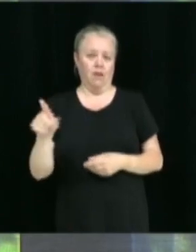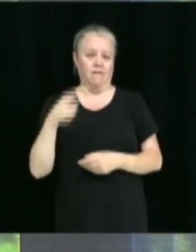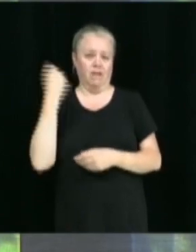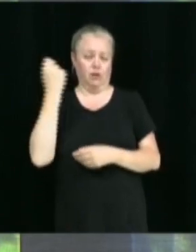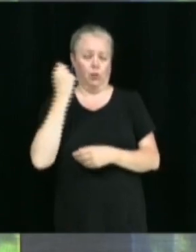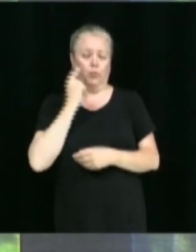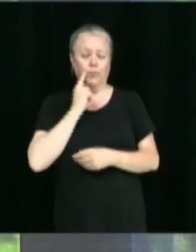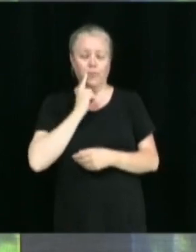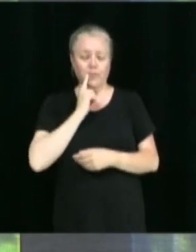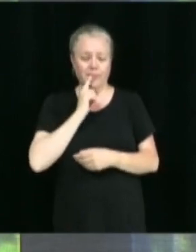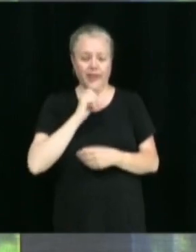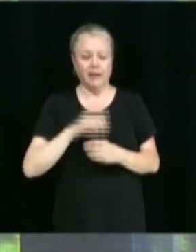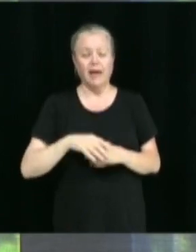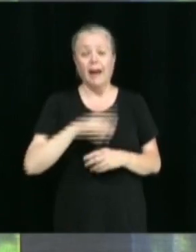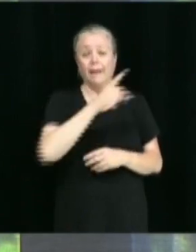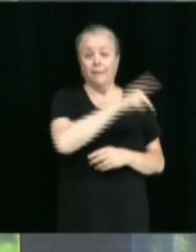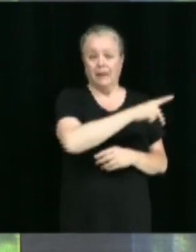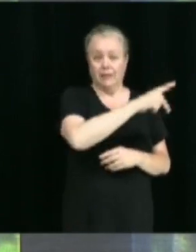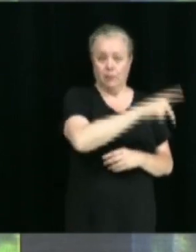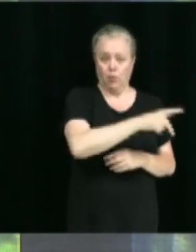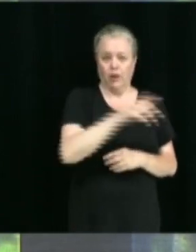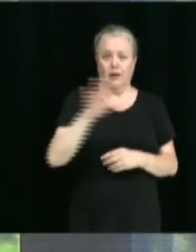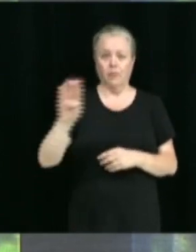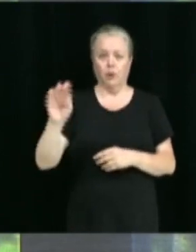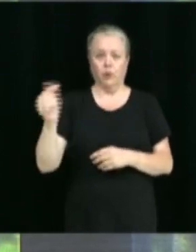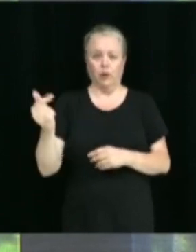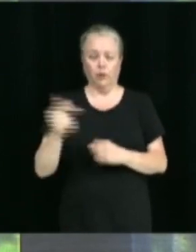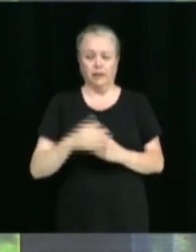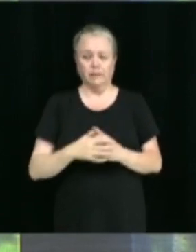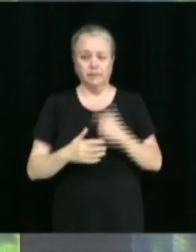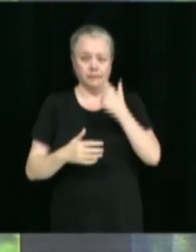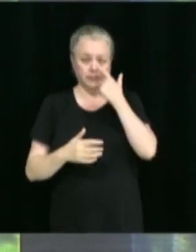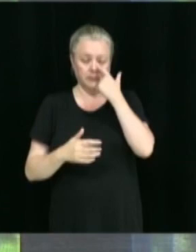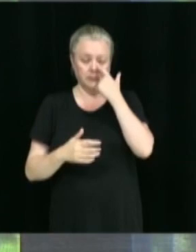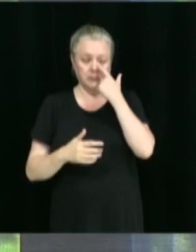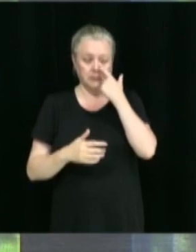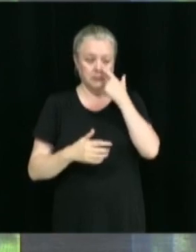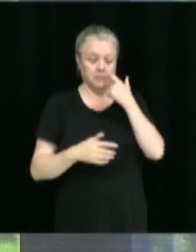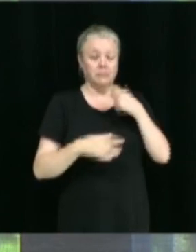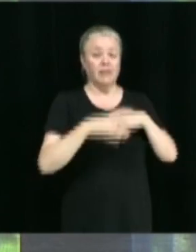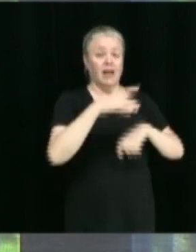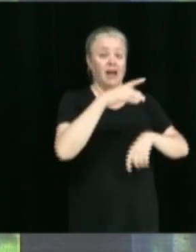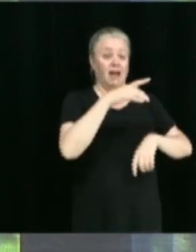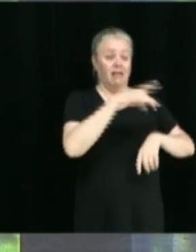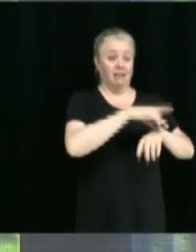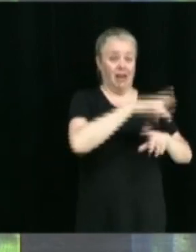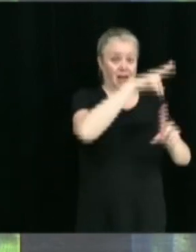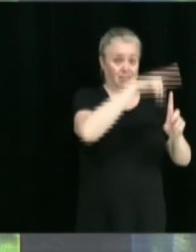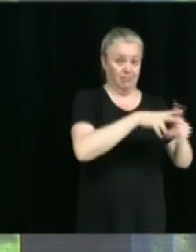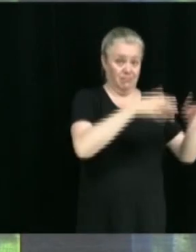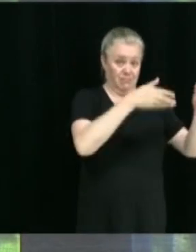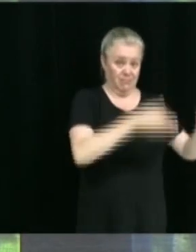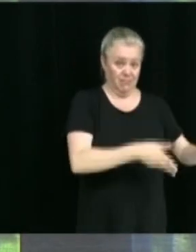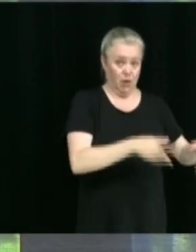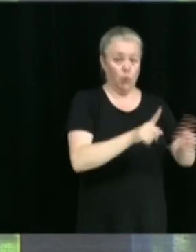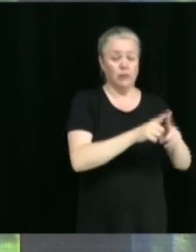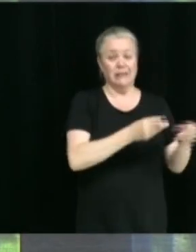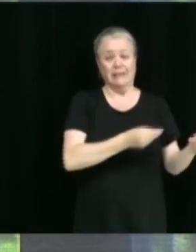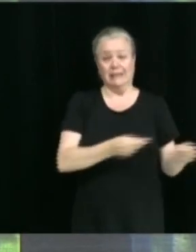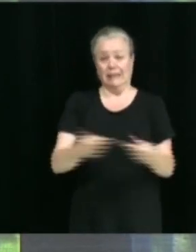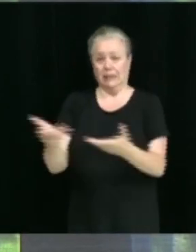Patrick Poulin, Benoît Gauthier. Acte de cession et de servitude à intervenir concernant la rue de la Manufacture.